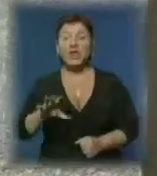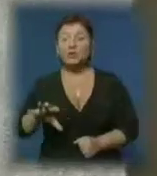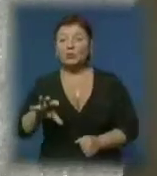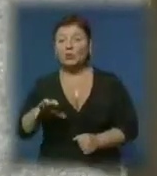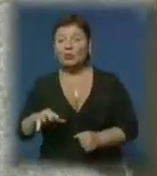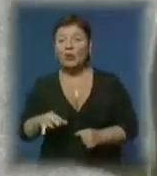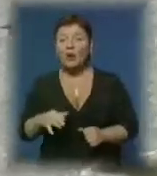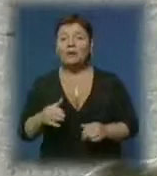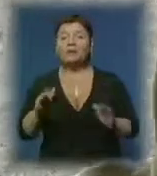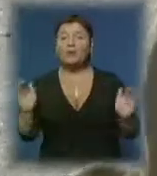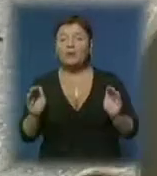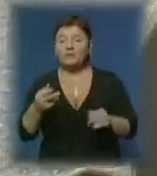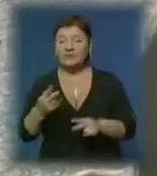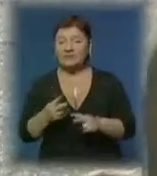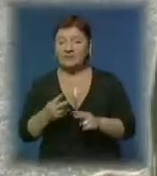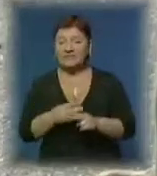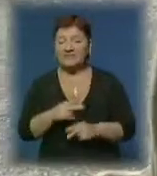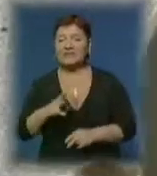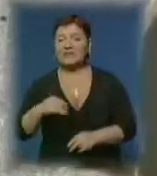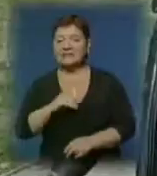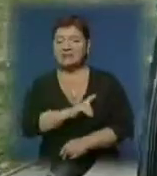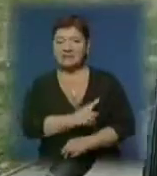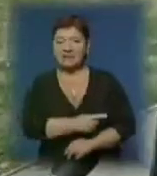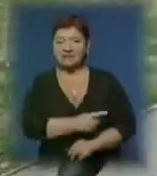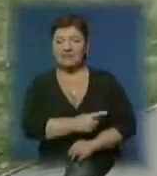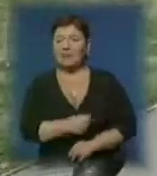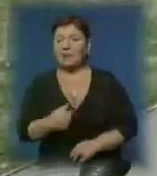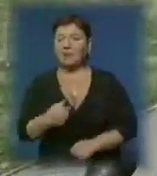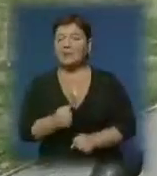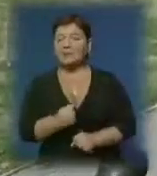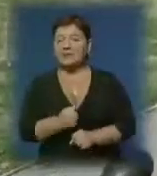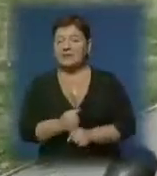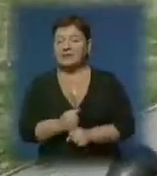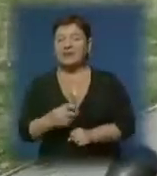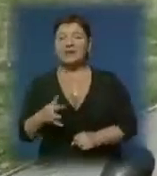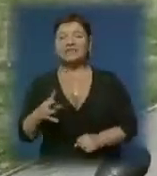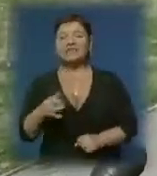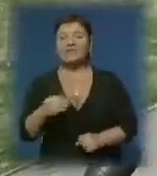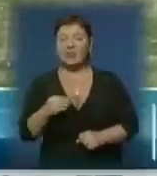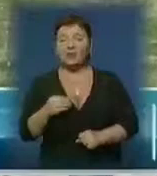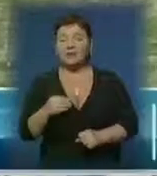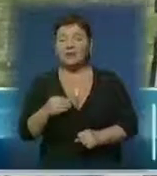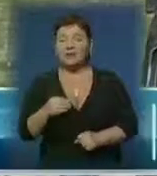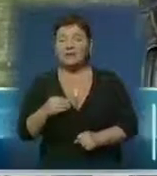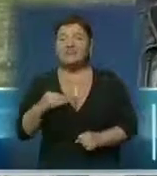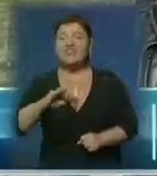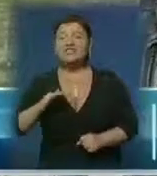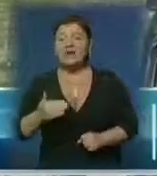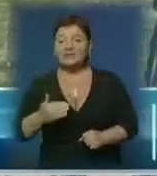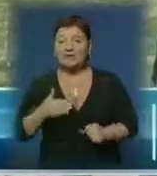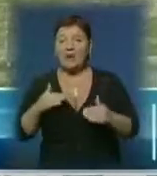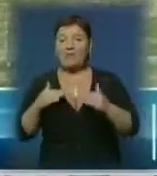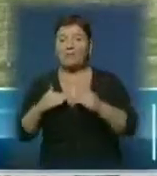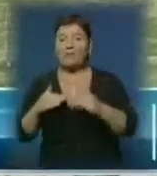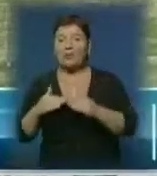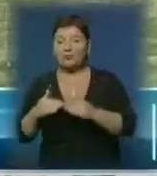опікуватися безпритульними тваринами власними силами. Ми зробили свій частний приют, він не великий, але це реально дуже складно, тому що дуже багато